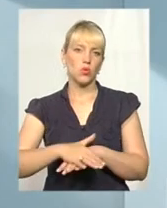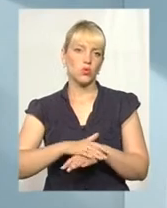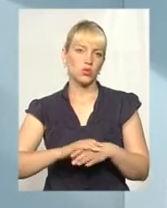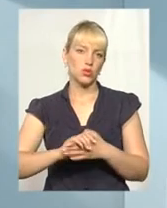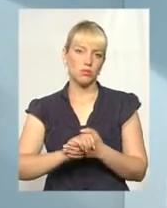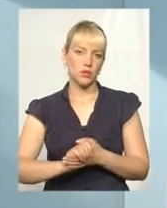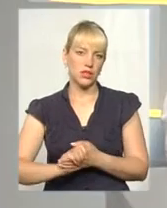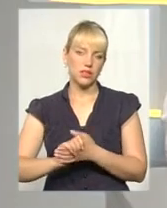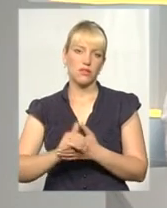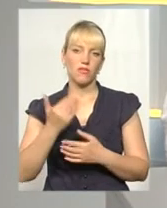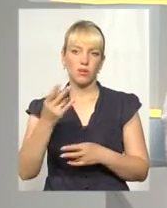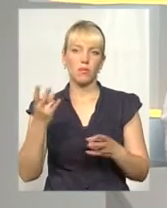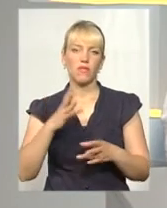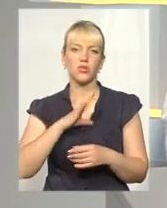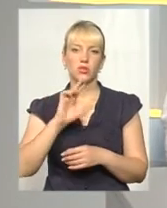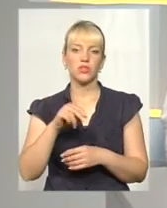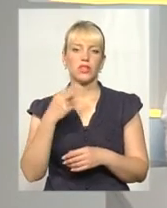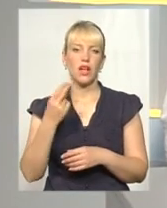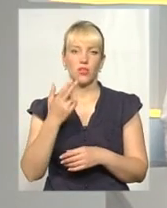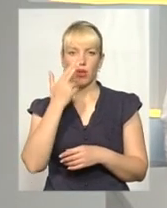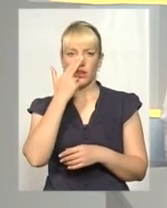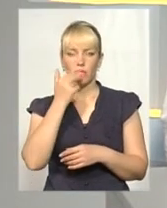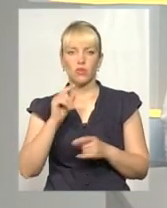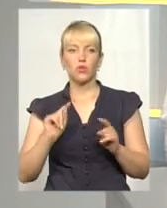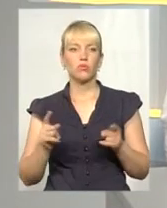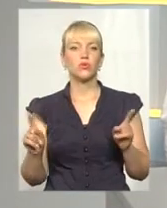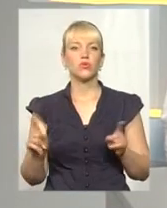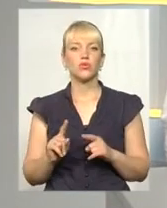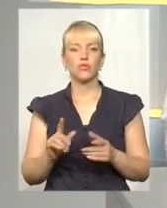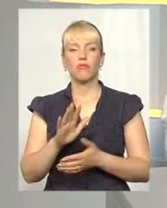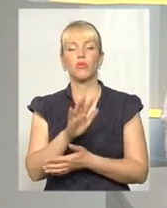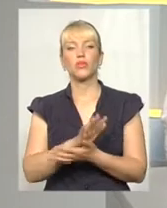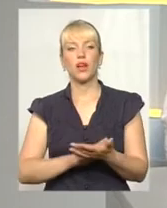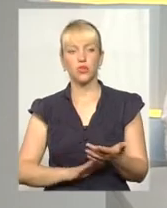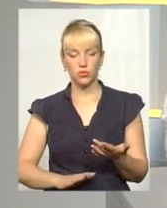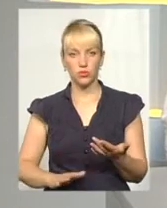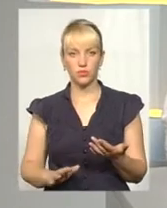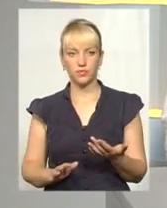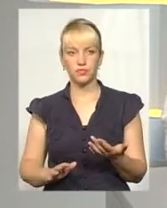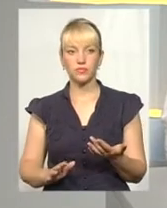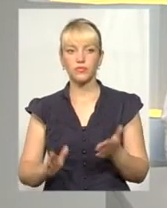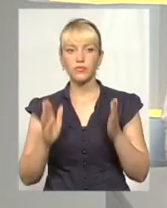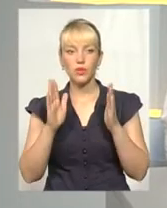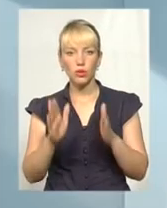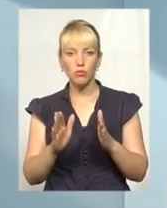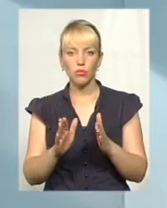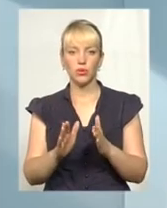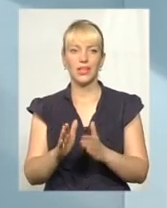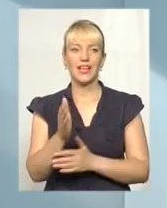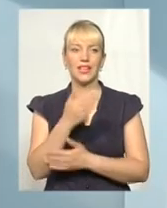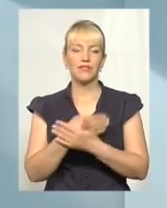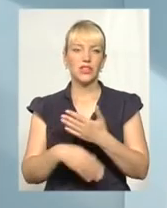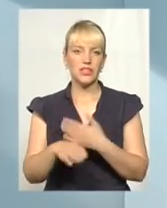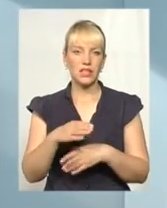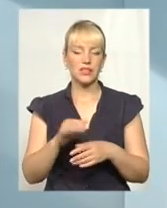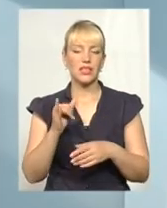Вони повинні бути соціально адаптованими. Тому що просто в подальшому буде наступати інвалідизація,